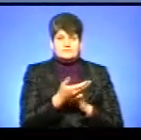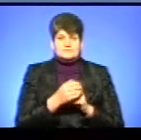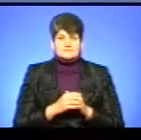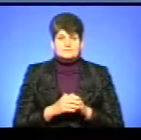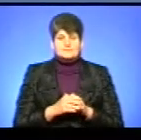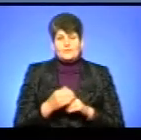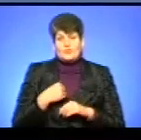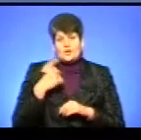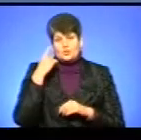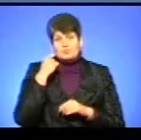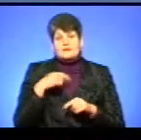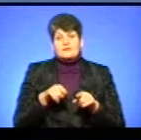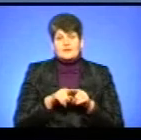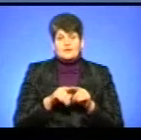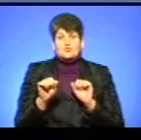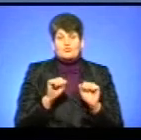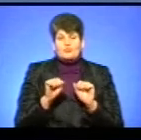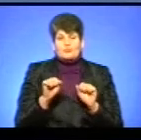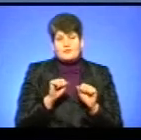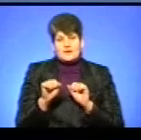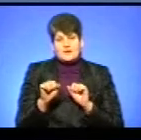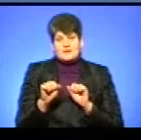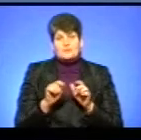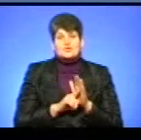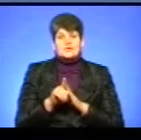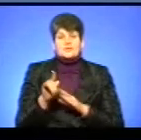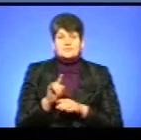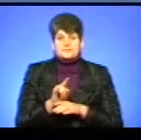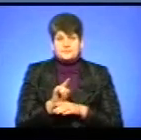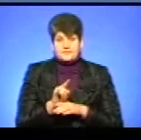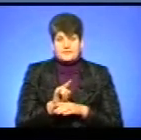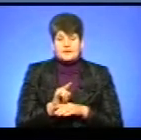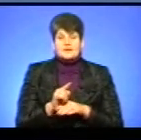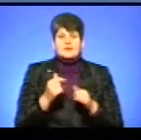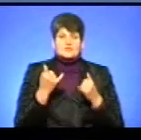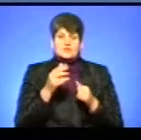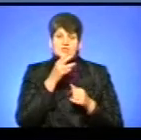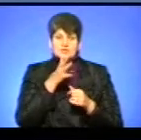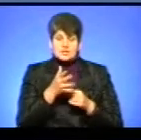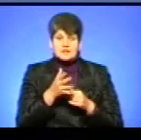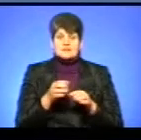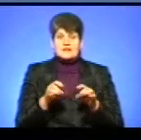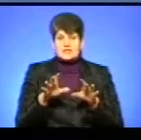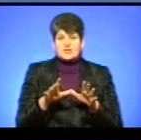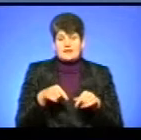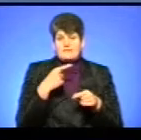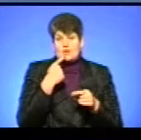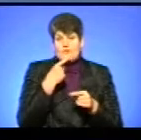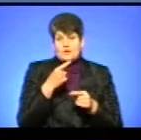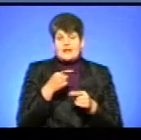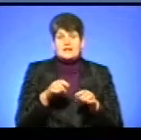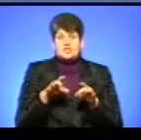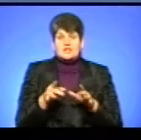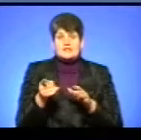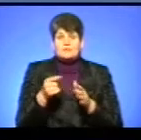Моя думка така, що управління вдається до брехні, тому що на даний час рішення на те, яке вони посилаються Тернопільської міської